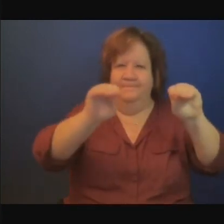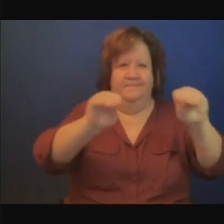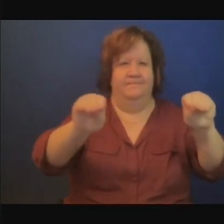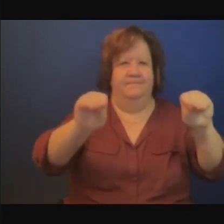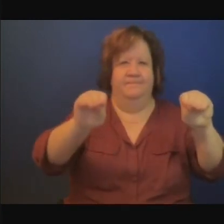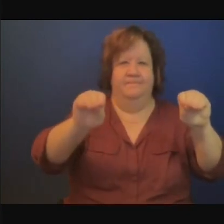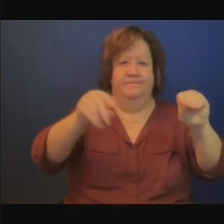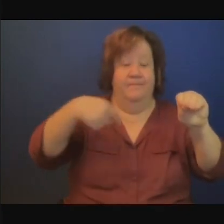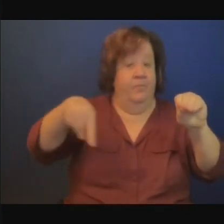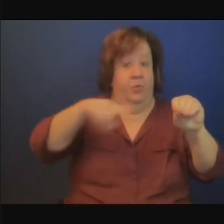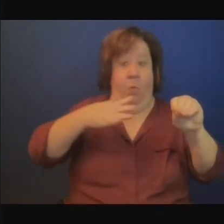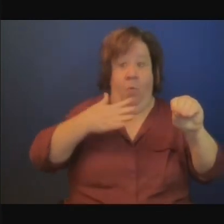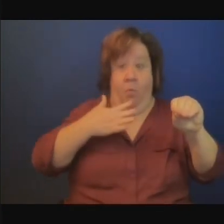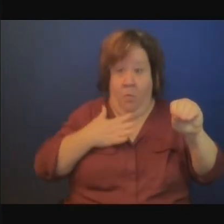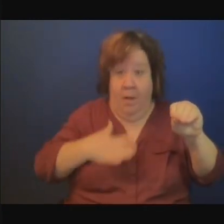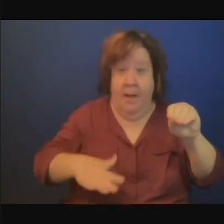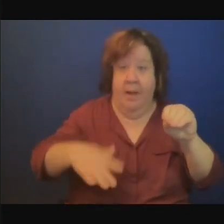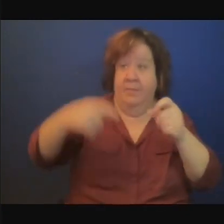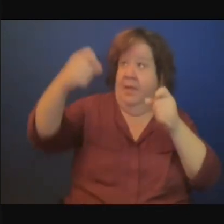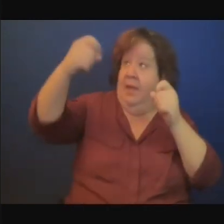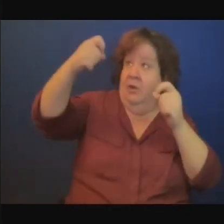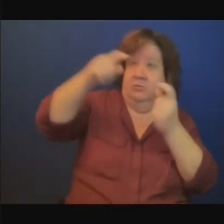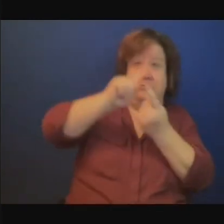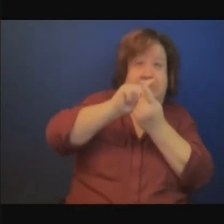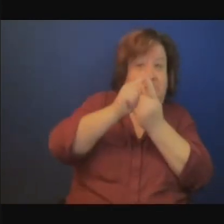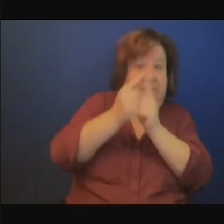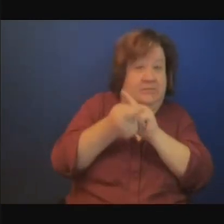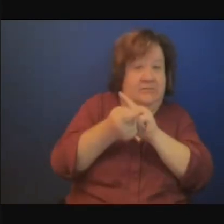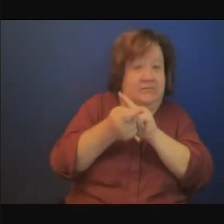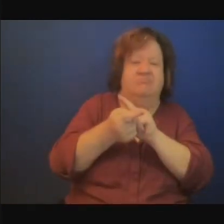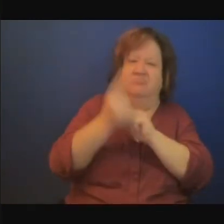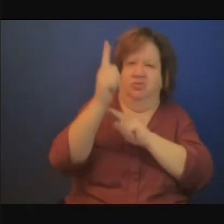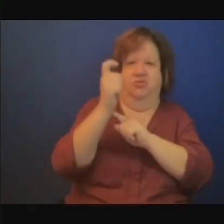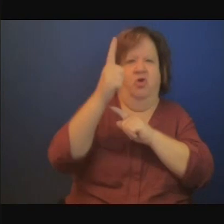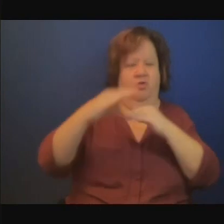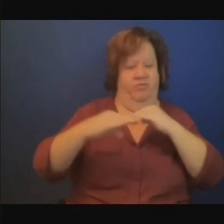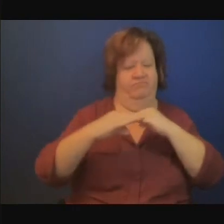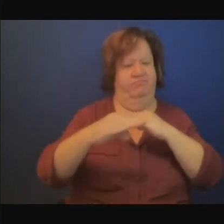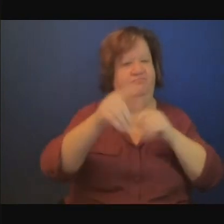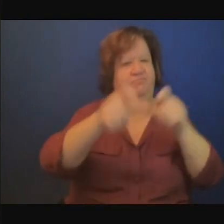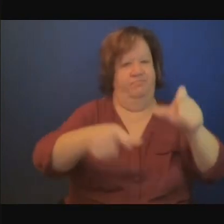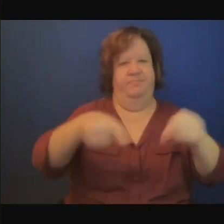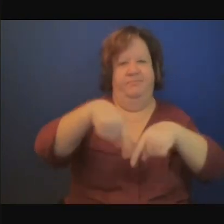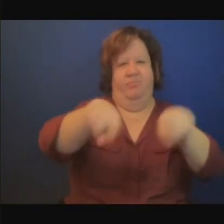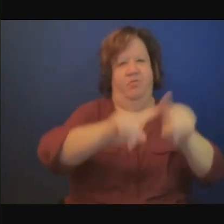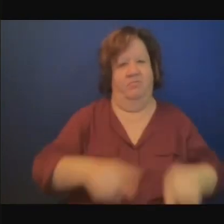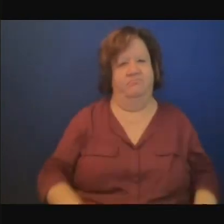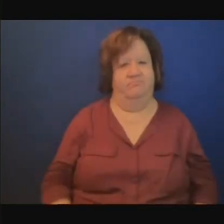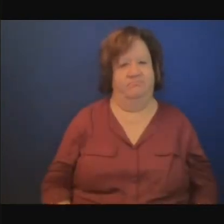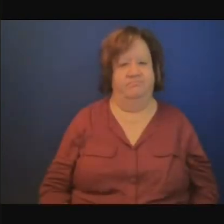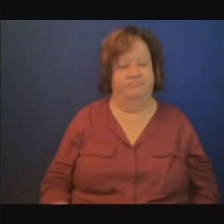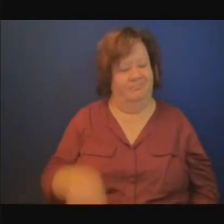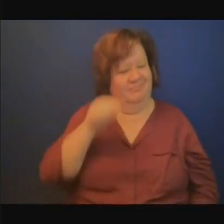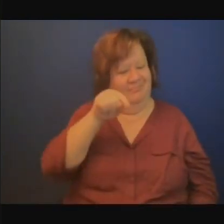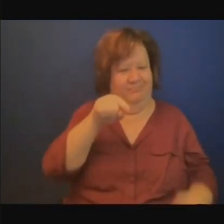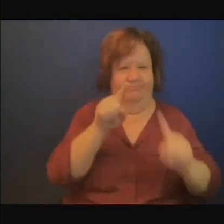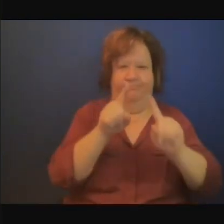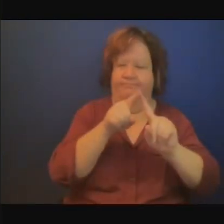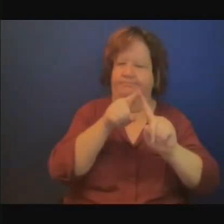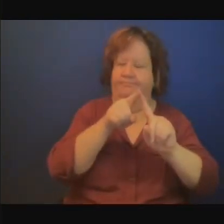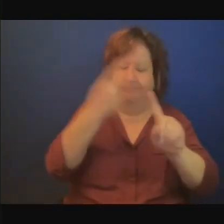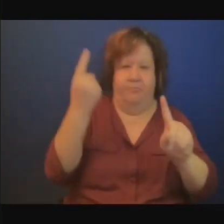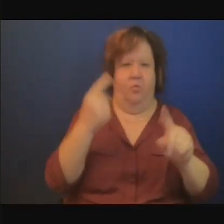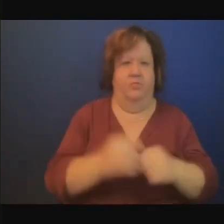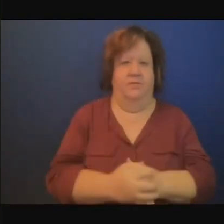de pouvoir nous concentrer sur cette transition vers des énergies propres. et quand on